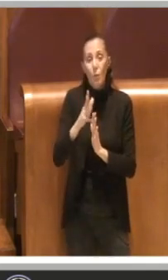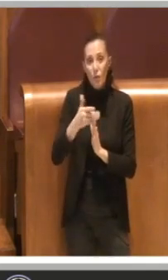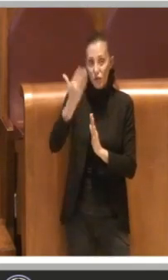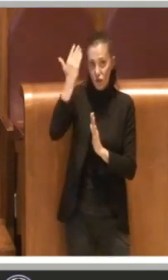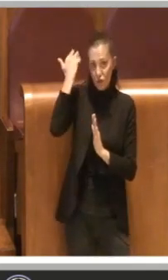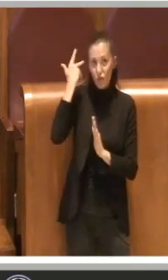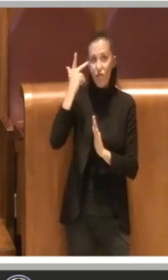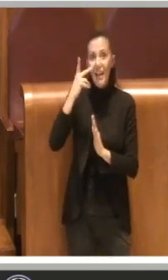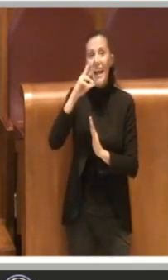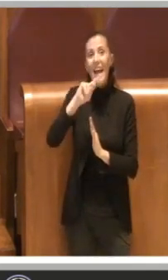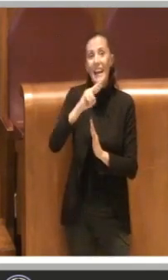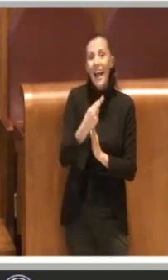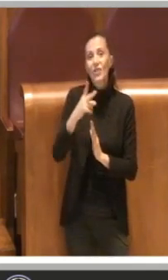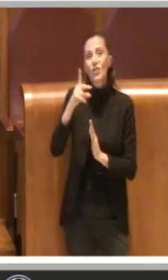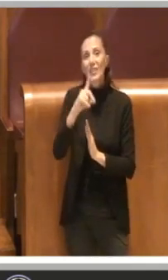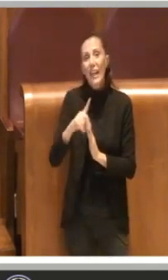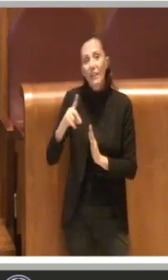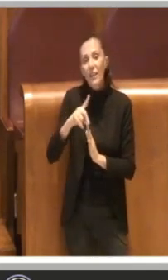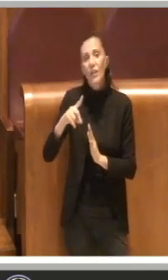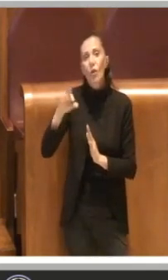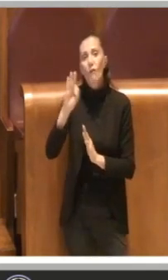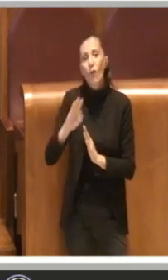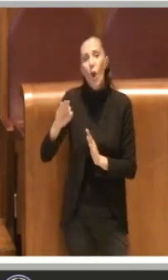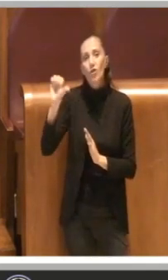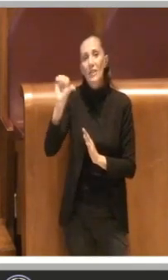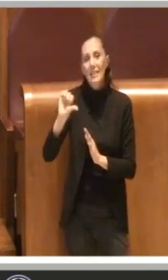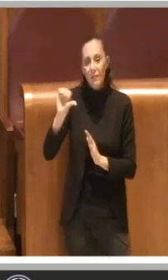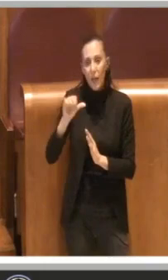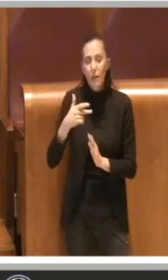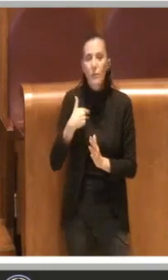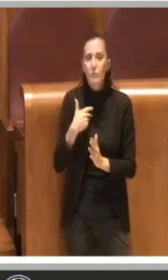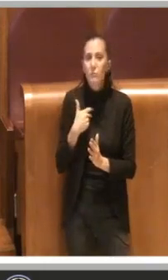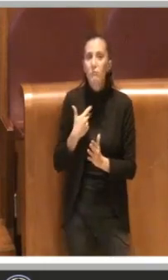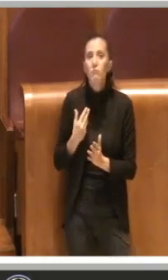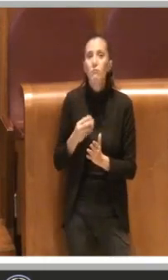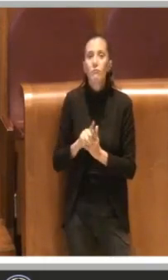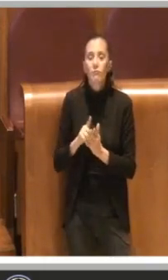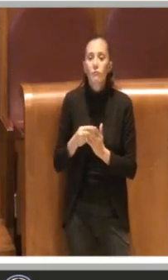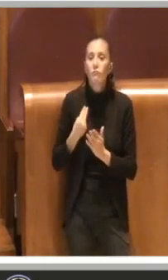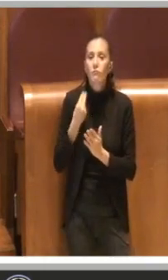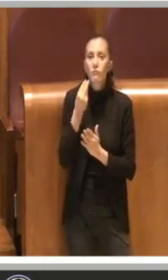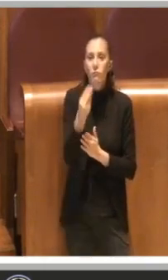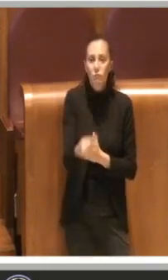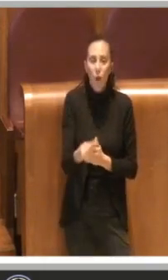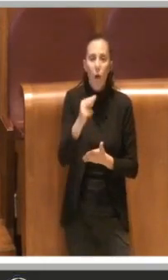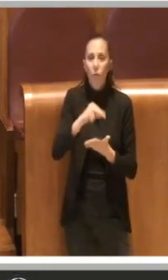Vito, Frongia e Stefano. Detto questo, consegno il voto di astensione del Movimento 5 Stelle. Grazie Presidente.